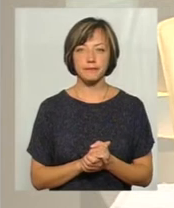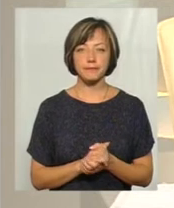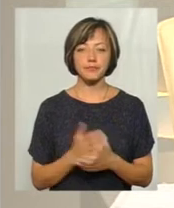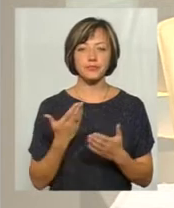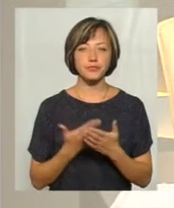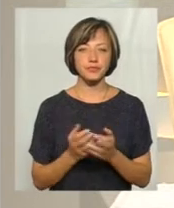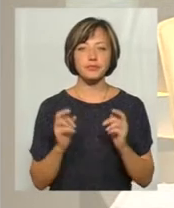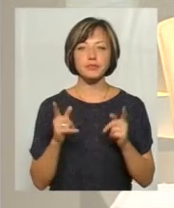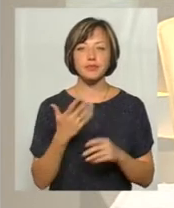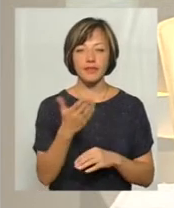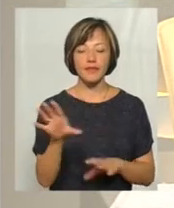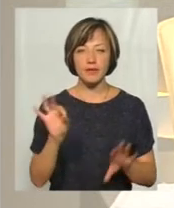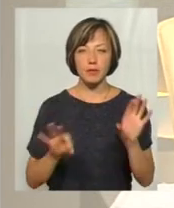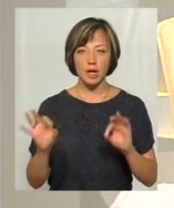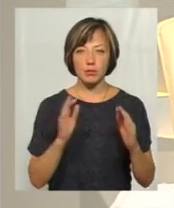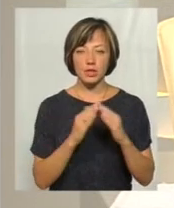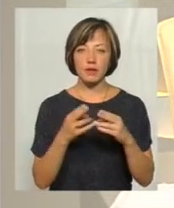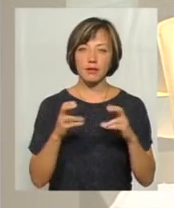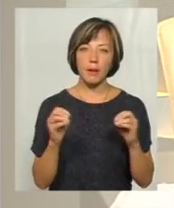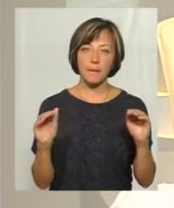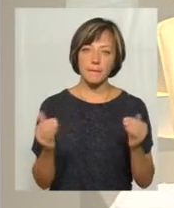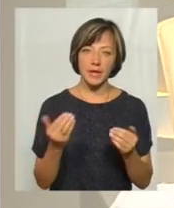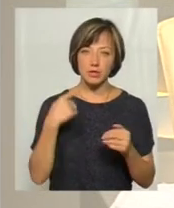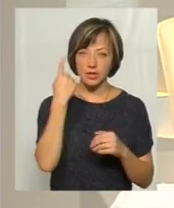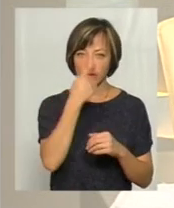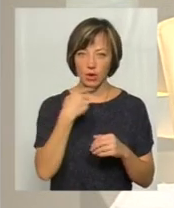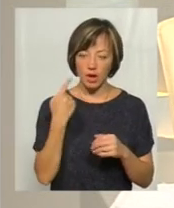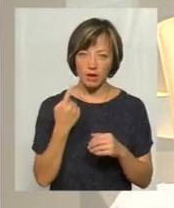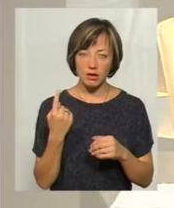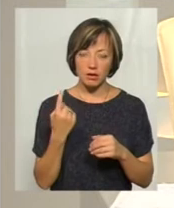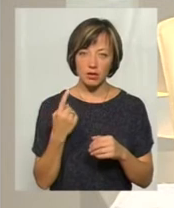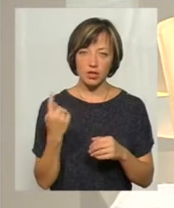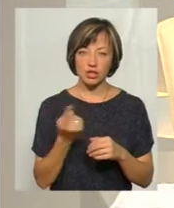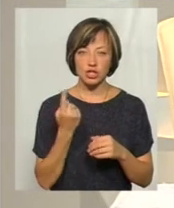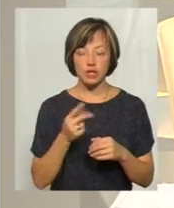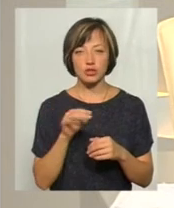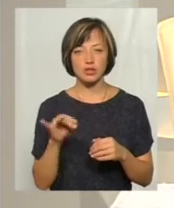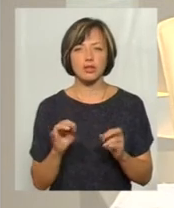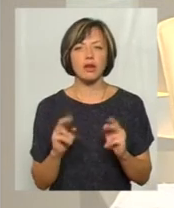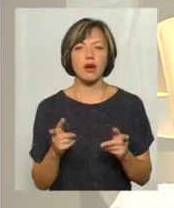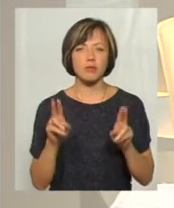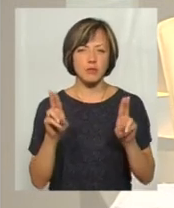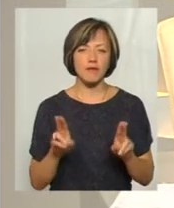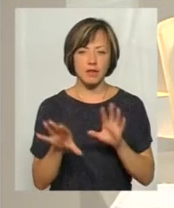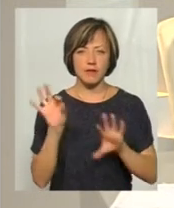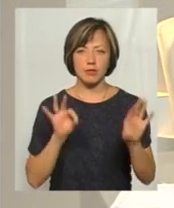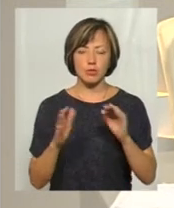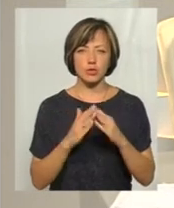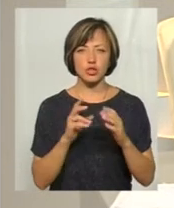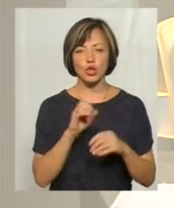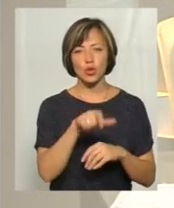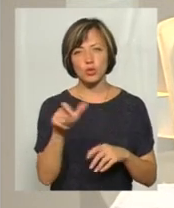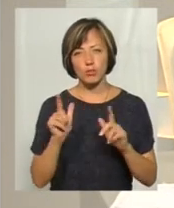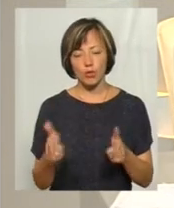яким чином вибираєте будинки? Там, де менше є індивідуальних приладів обліку, чи за якимось іншим принципом? Чи там, де люди